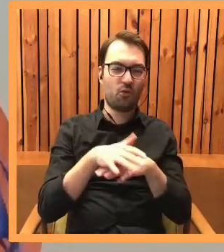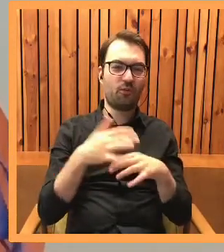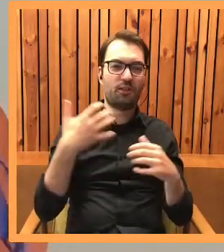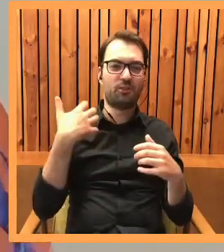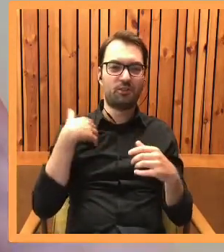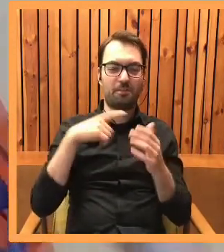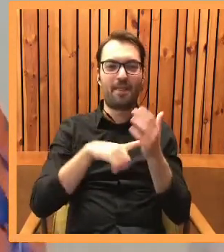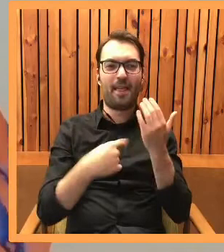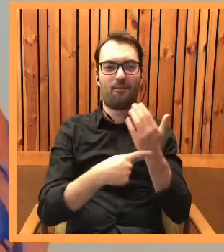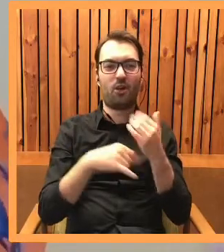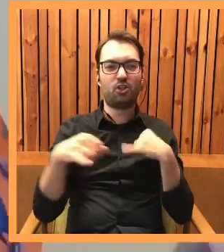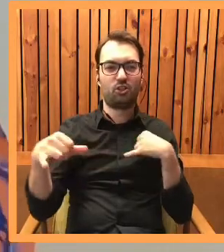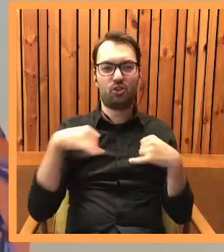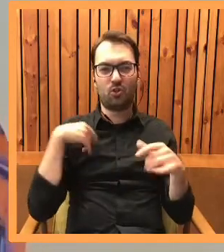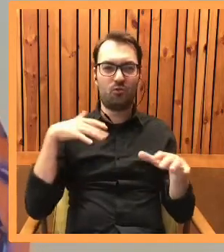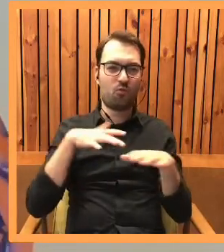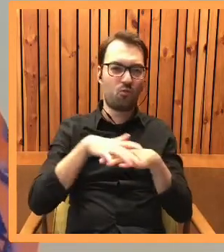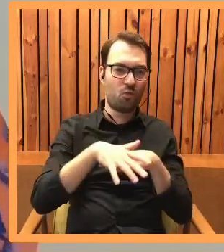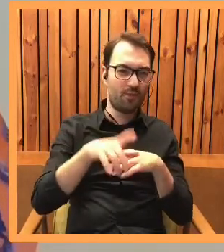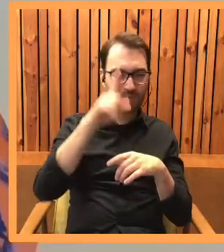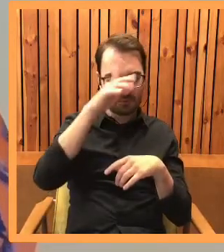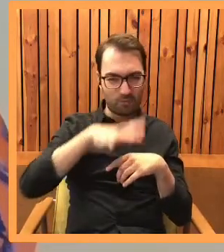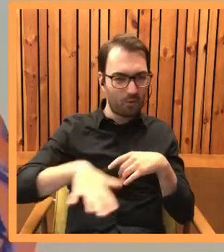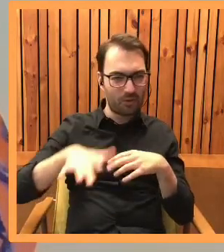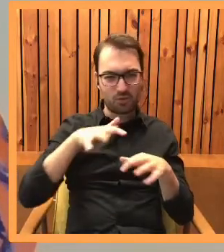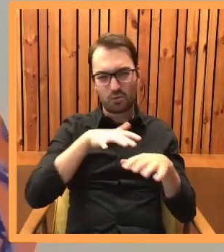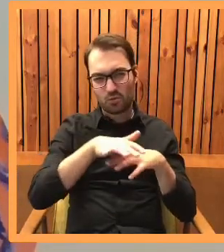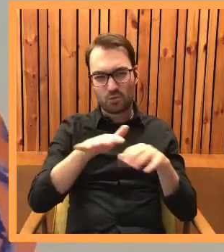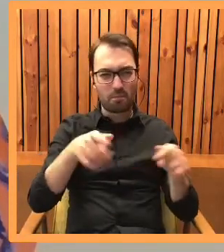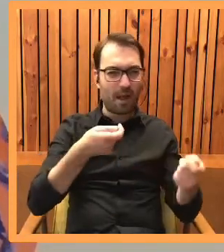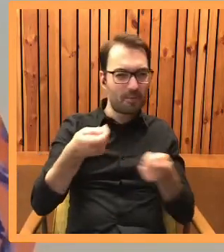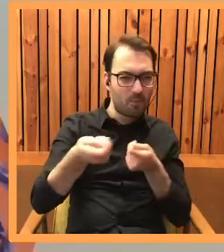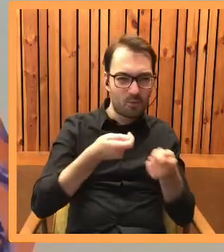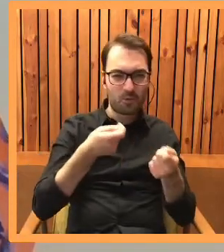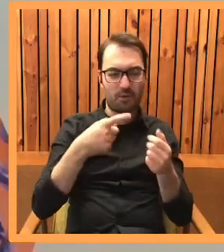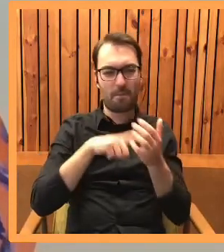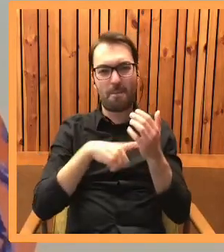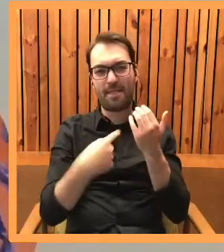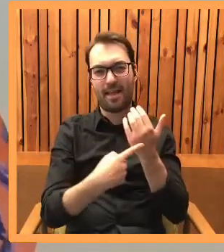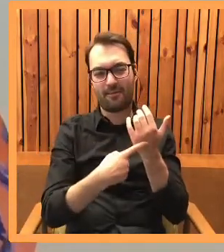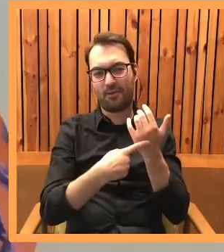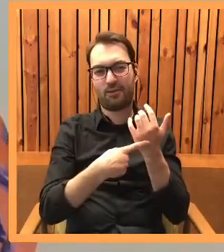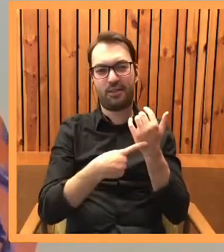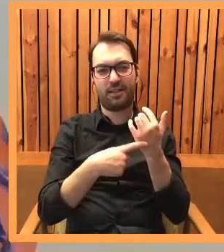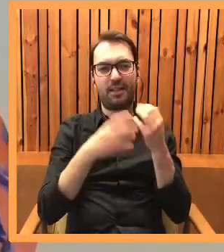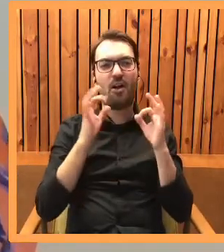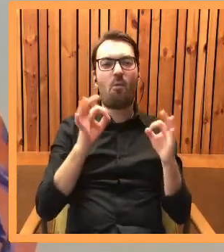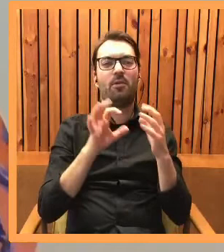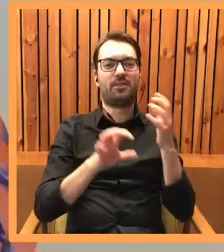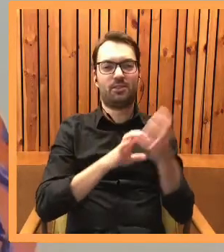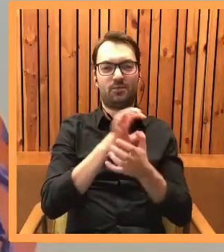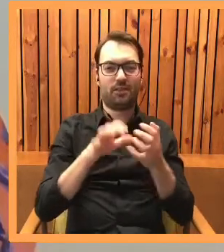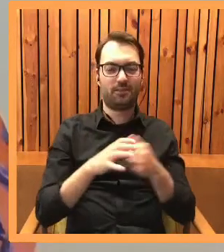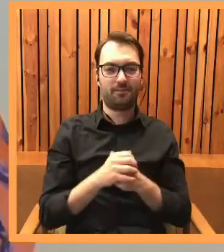społeczeństwa, tego tutaj, co nas otacza, i że to jest właśnie metafora współczesnego świata.